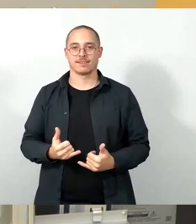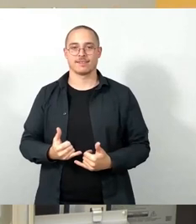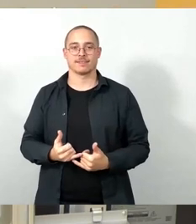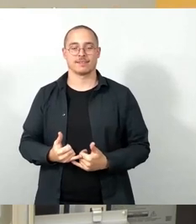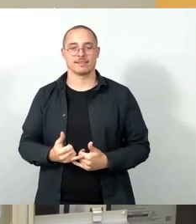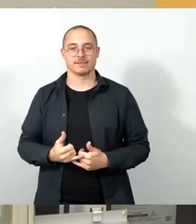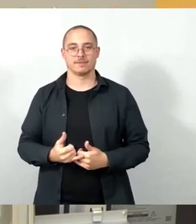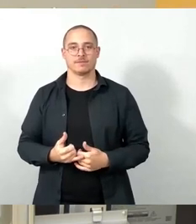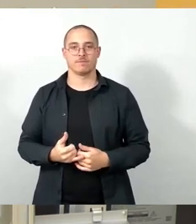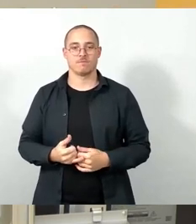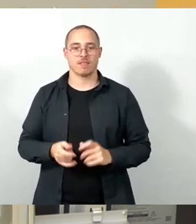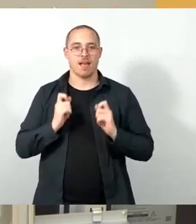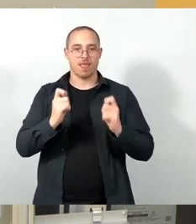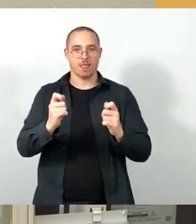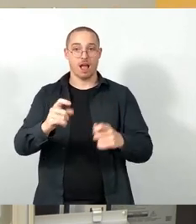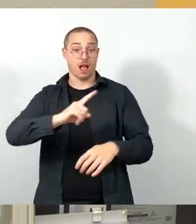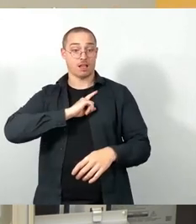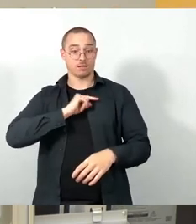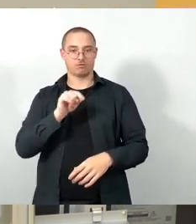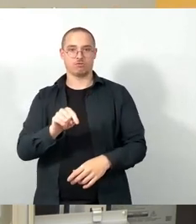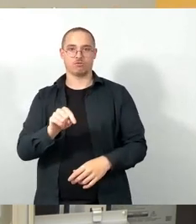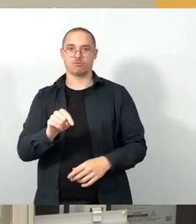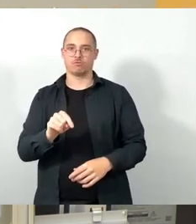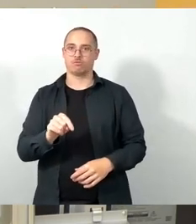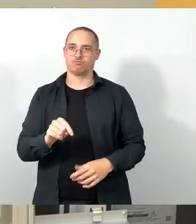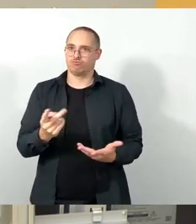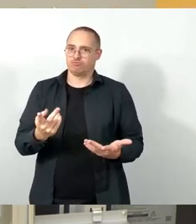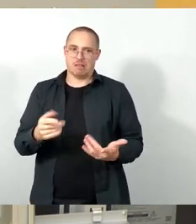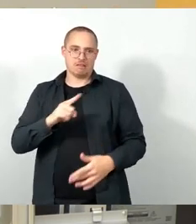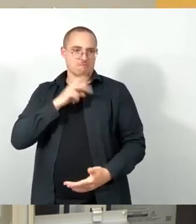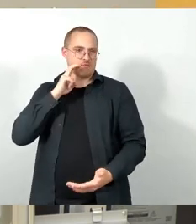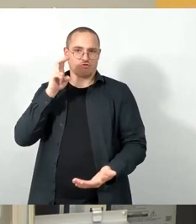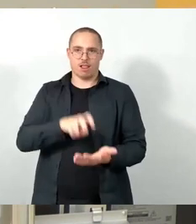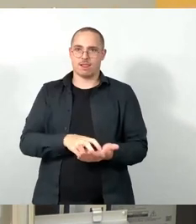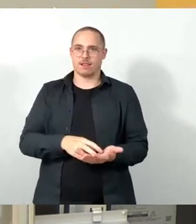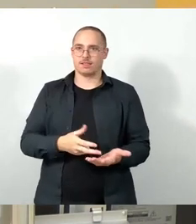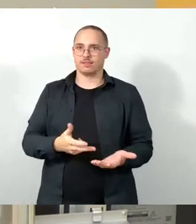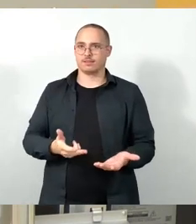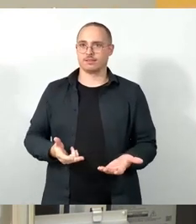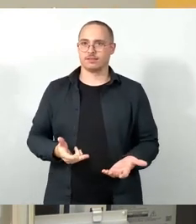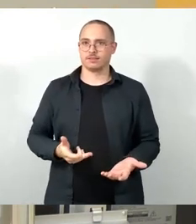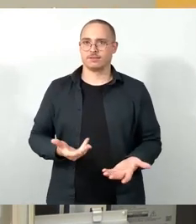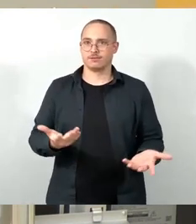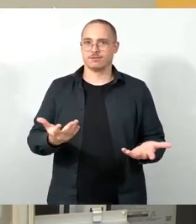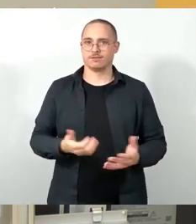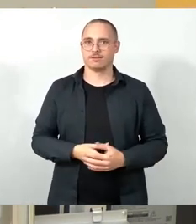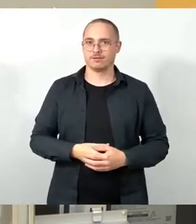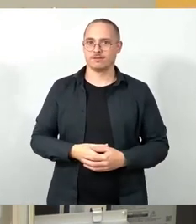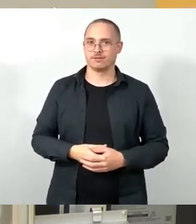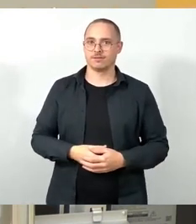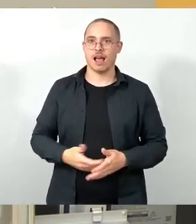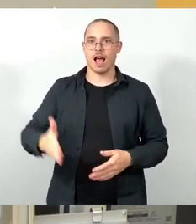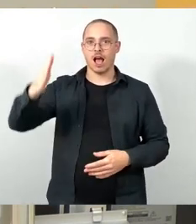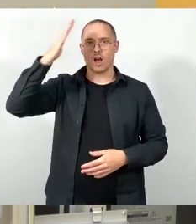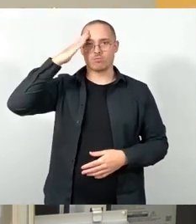Antrag, der eigentlich eine absolute Selbstverständlichkeit behandelt und zwar, dass Hauptstraßen eine